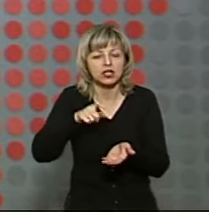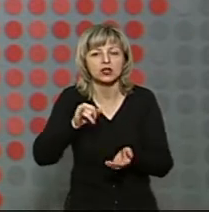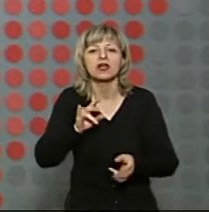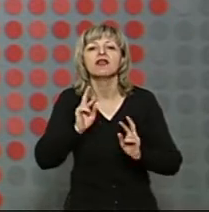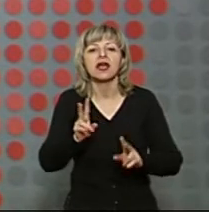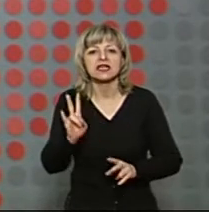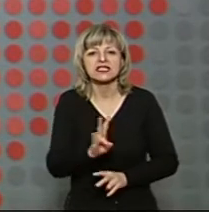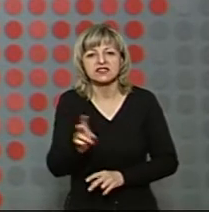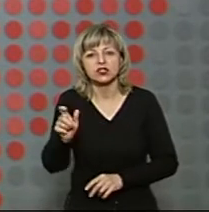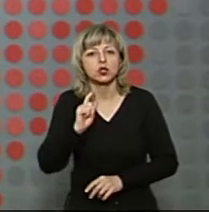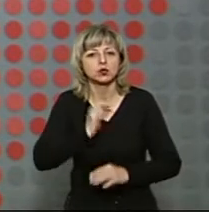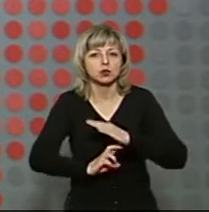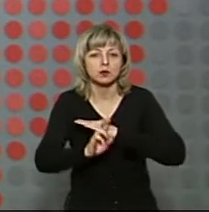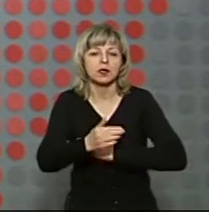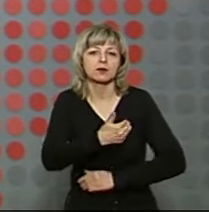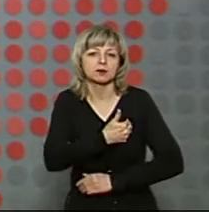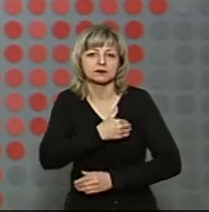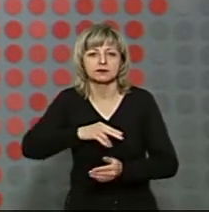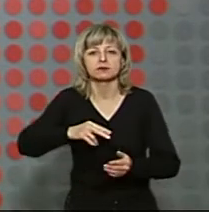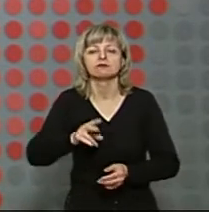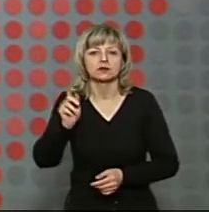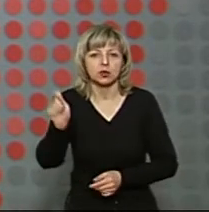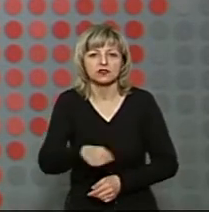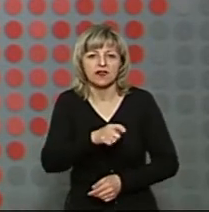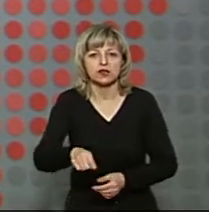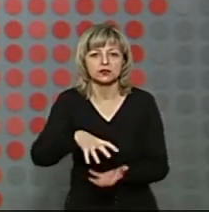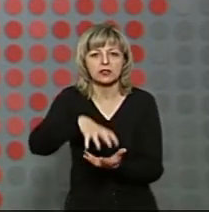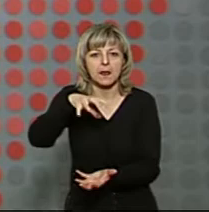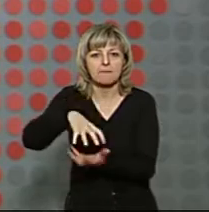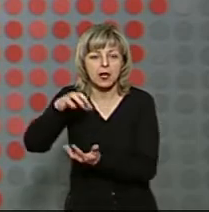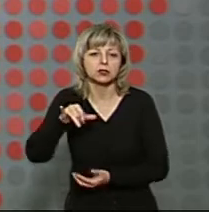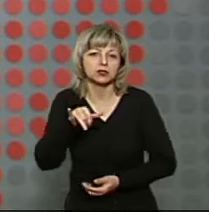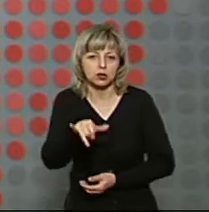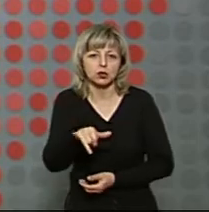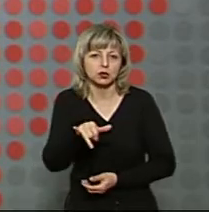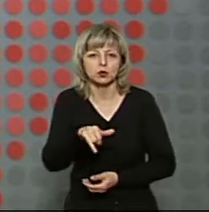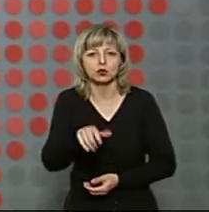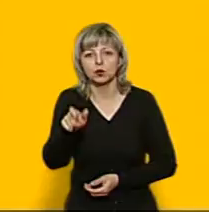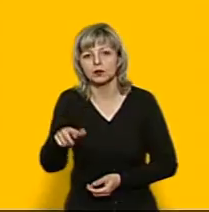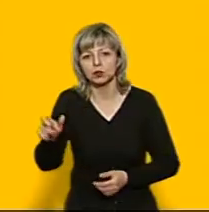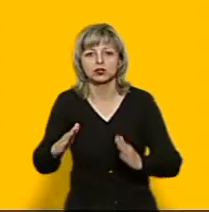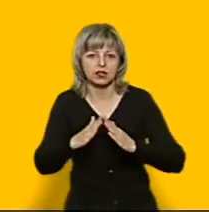священник Луцького храму планує освячувати пасхи вдома у прихожан? Про усе це далі.